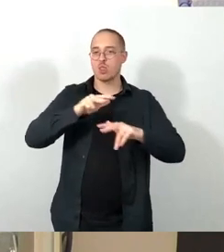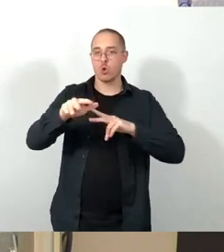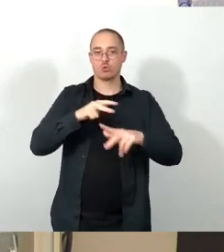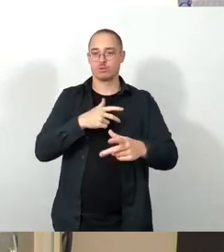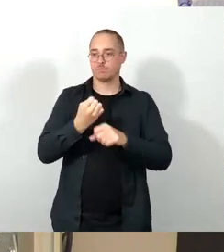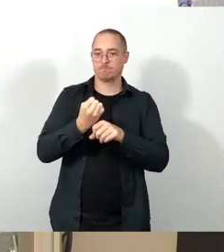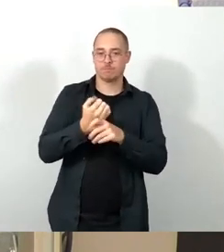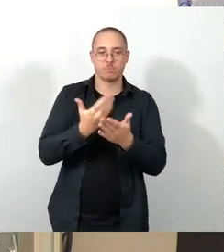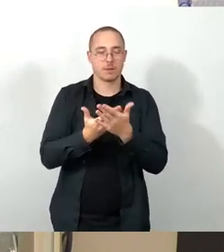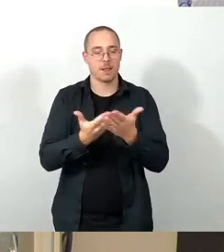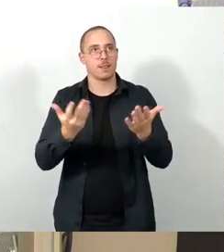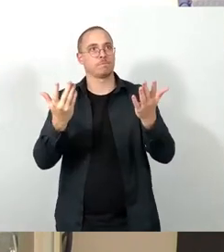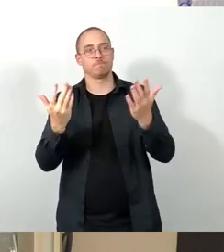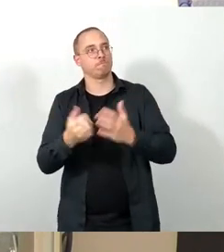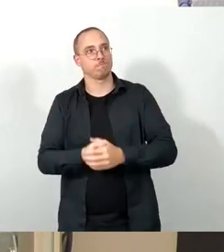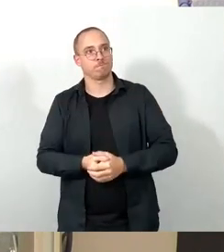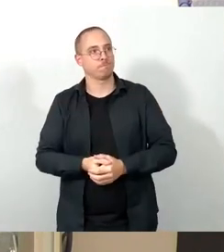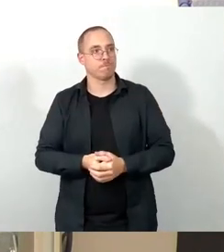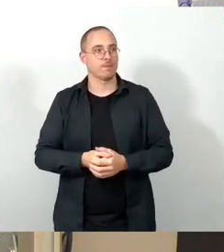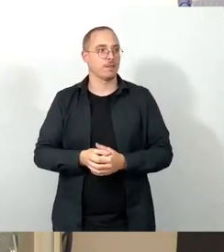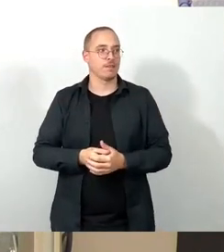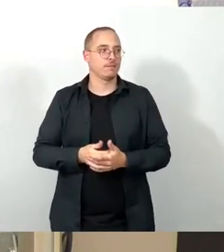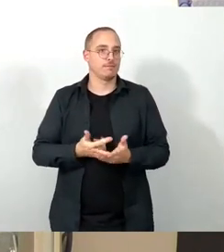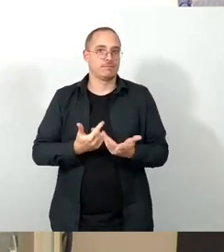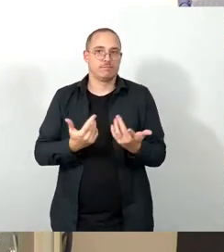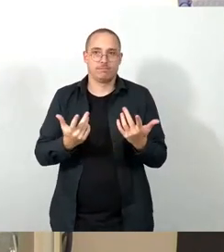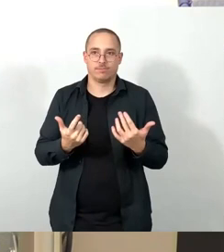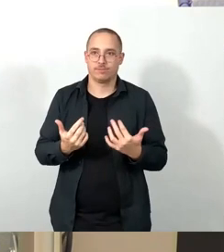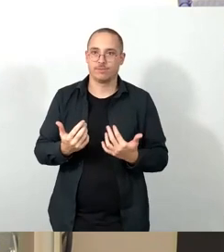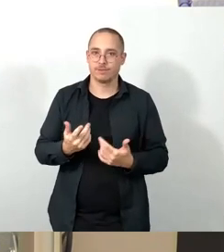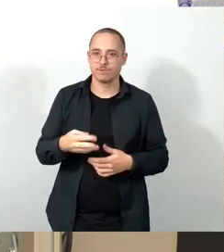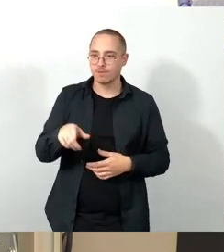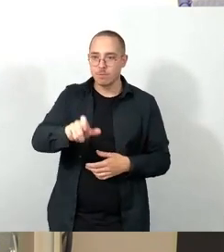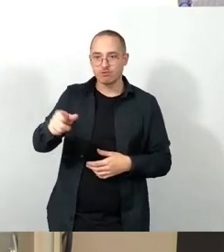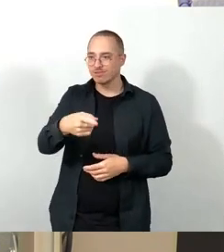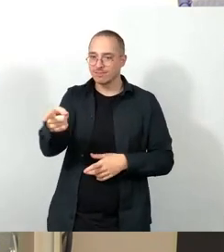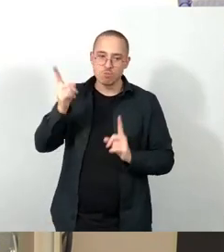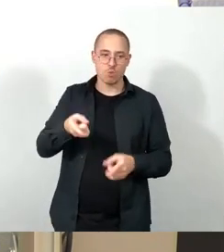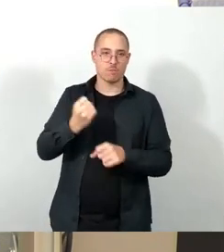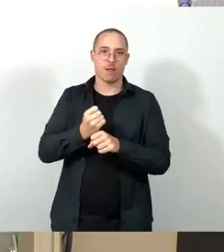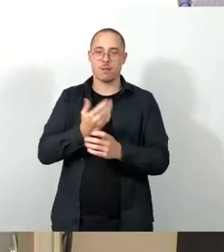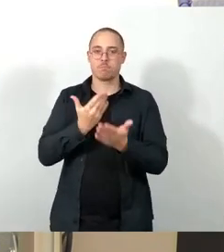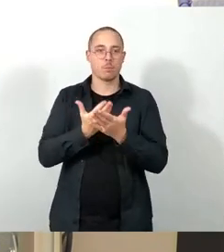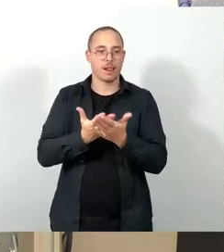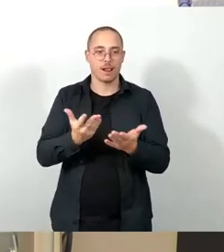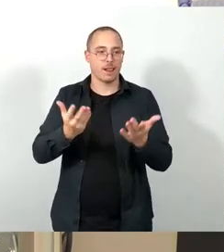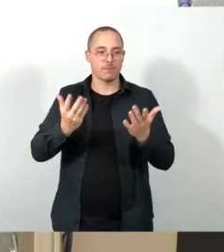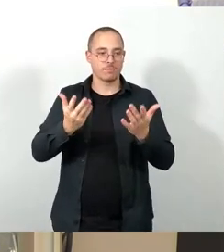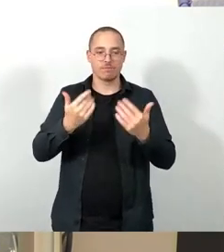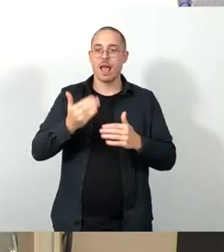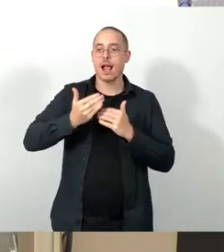zwangsläufig von den Menschen gemacht werden müssen. Sowas wie das regelmäßige Beantragen eines